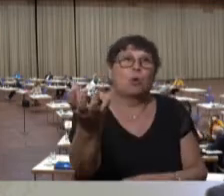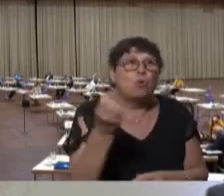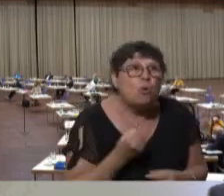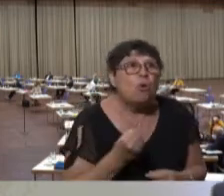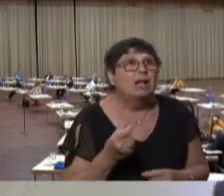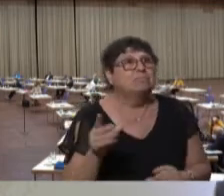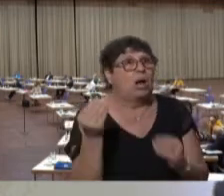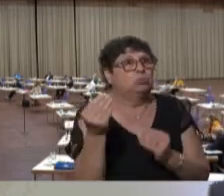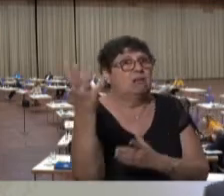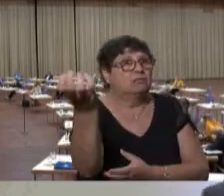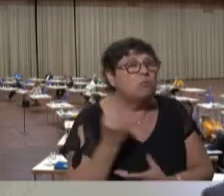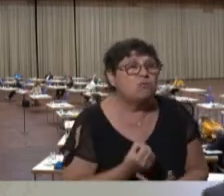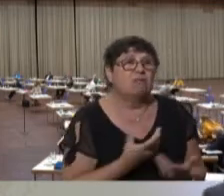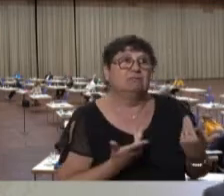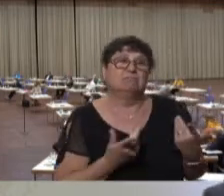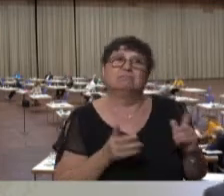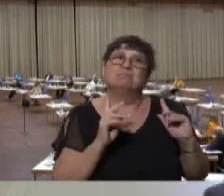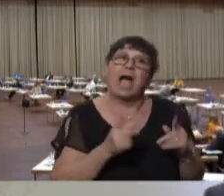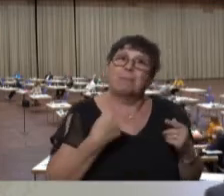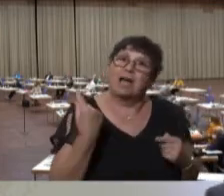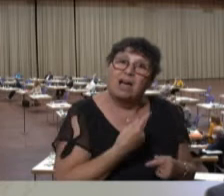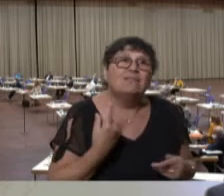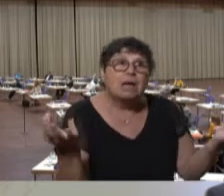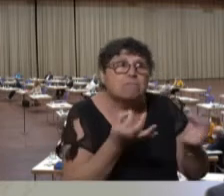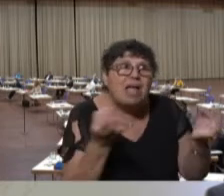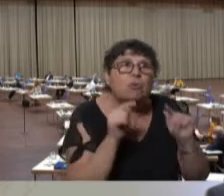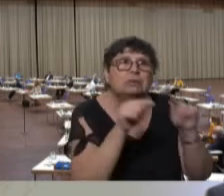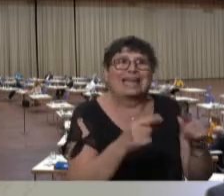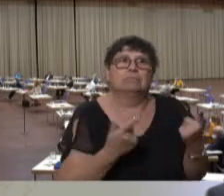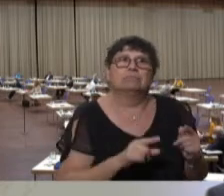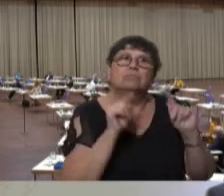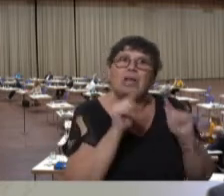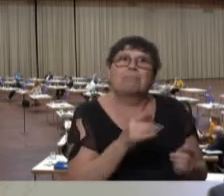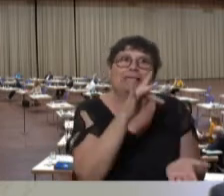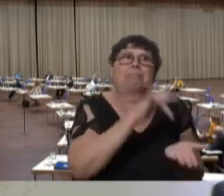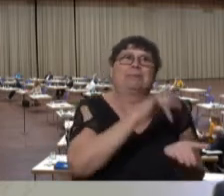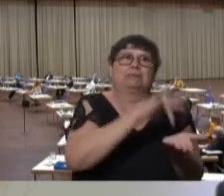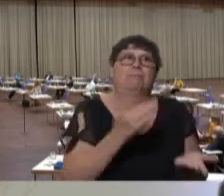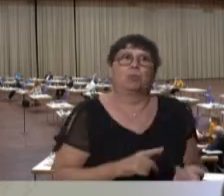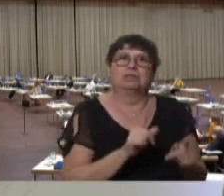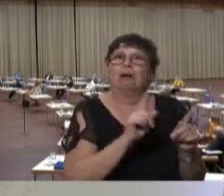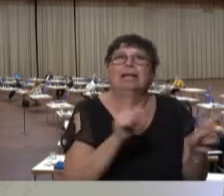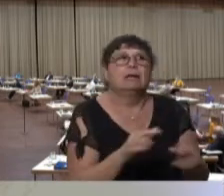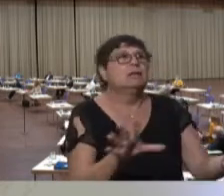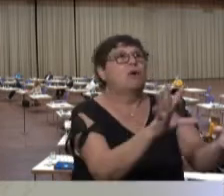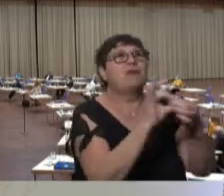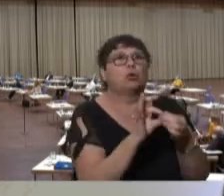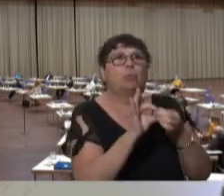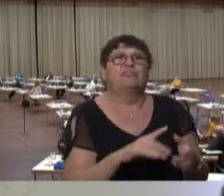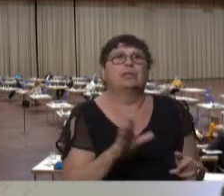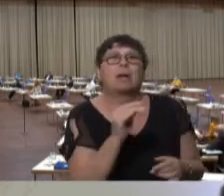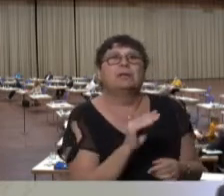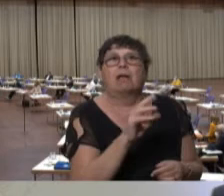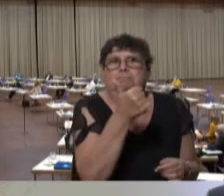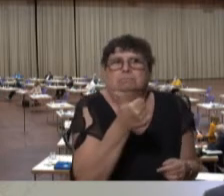Ja, da müssen wir in der Tat, haben wir Handlungsbedarf. dann stellt man das doch in den Mittelpunkt und verknüpft es nicht mit einem